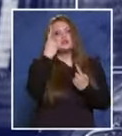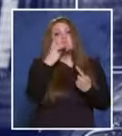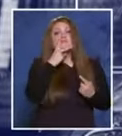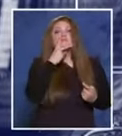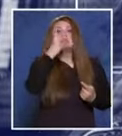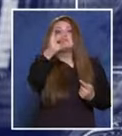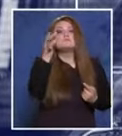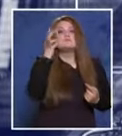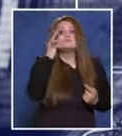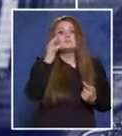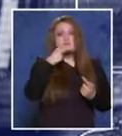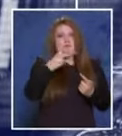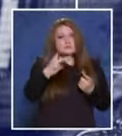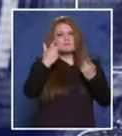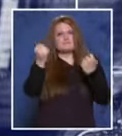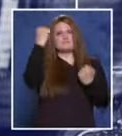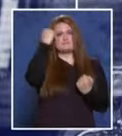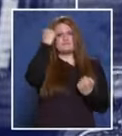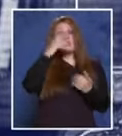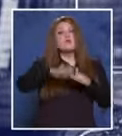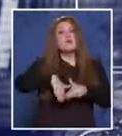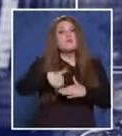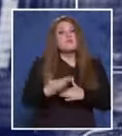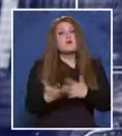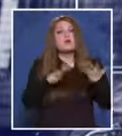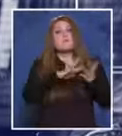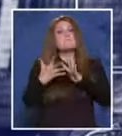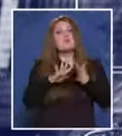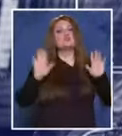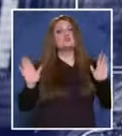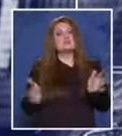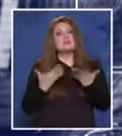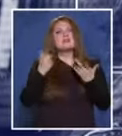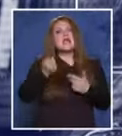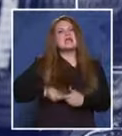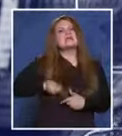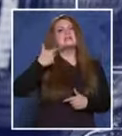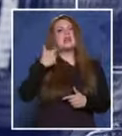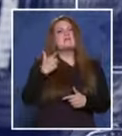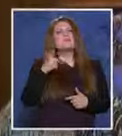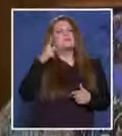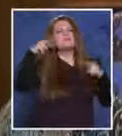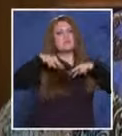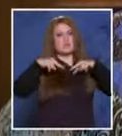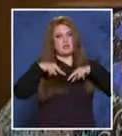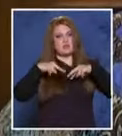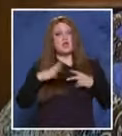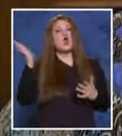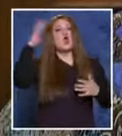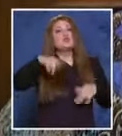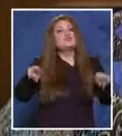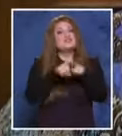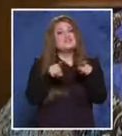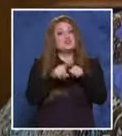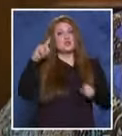с очите си във вашето състояние, тъй като в последствие може да стане най-ценният ви свидетел. Още същия